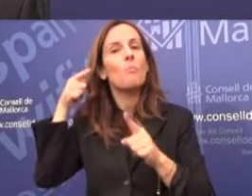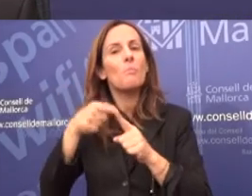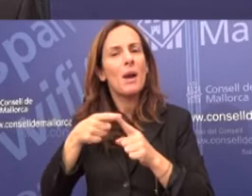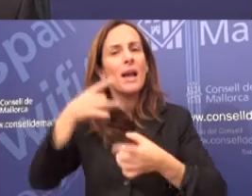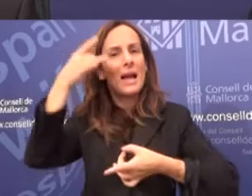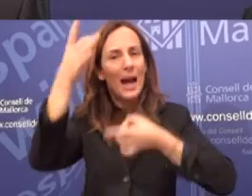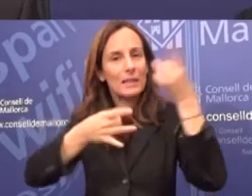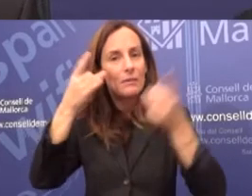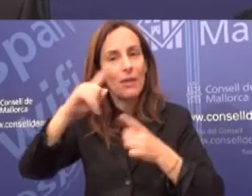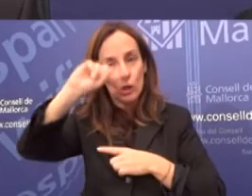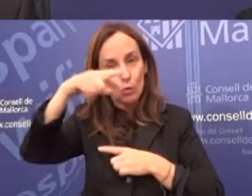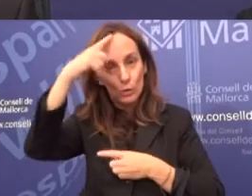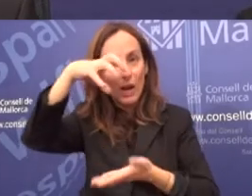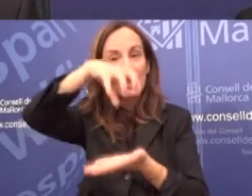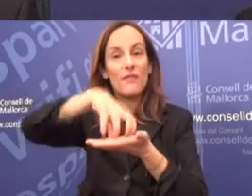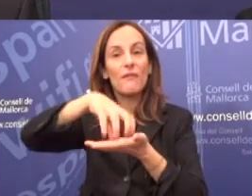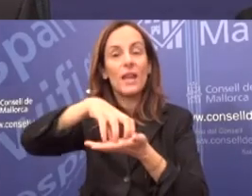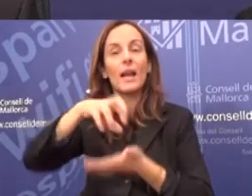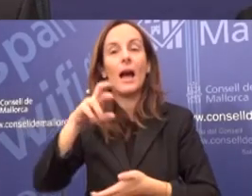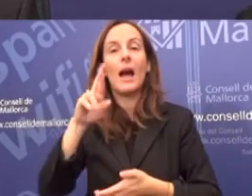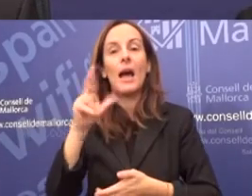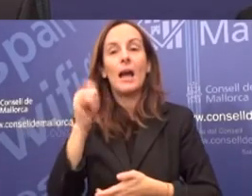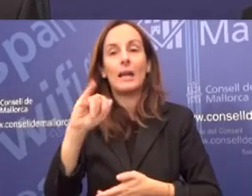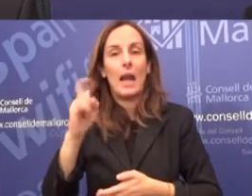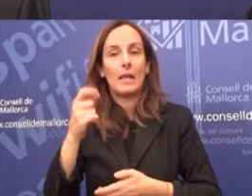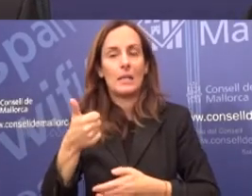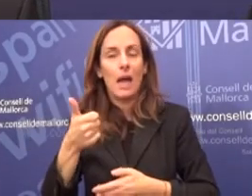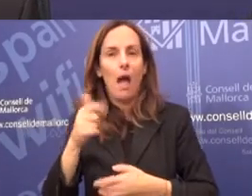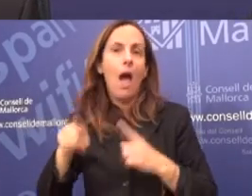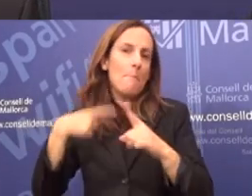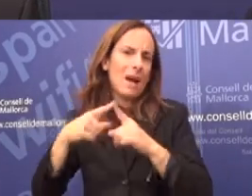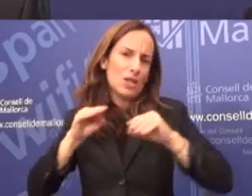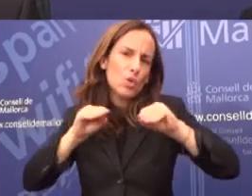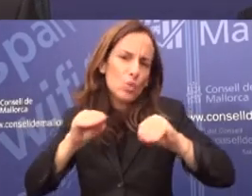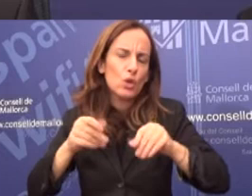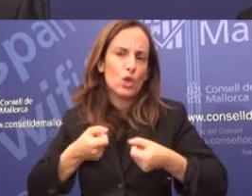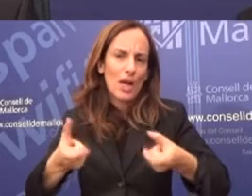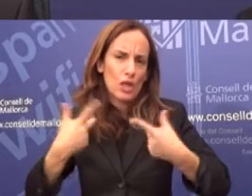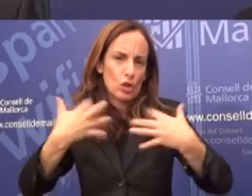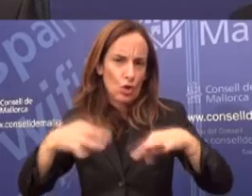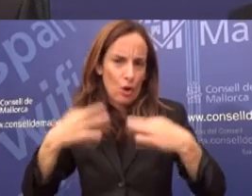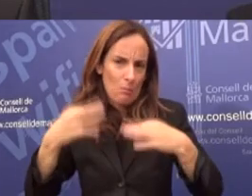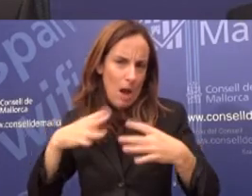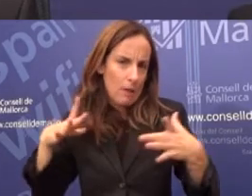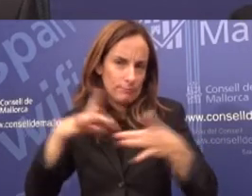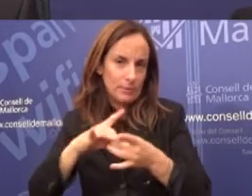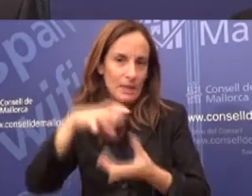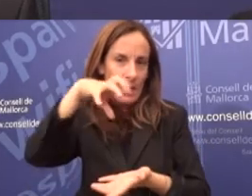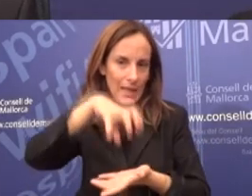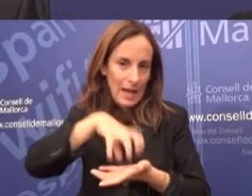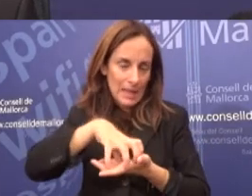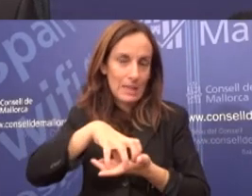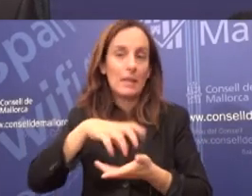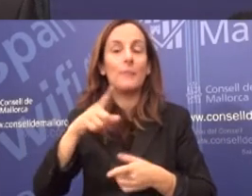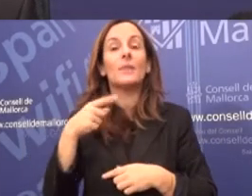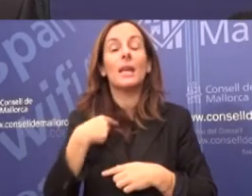de 18.000 euros per dur a terme activitats culturals a la finca de Raixa. A més, de les despeses ordinaris